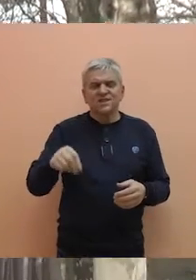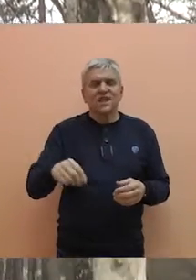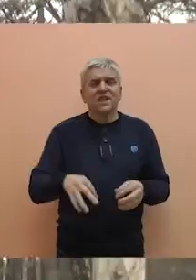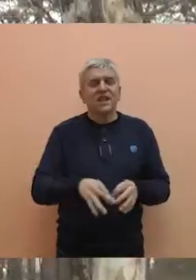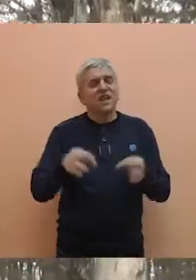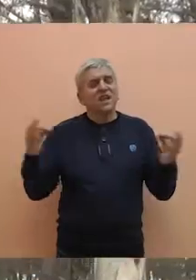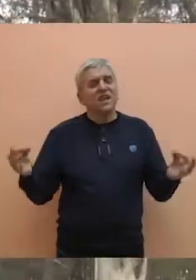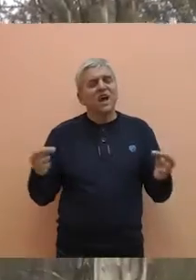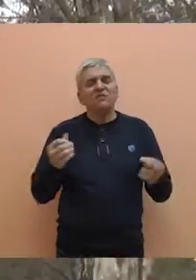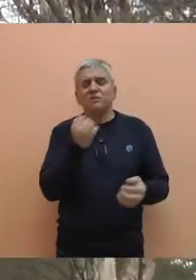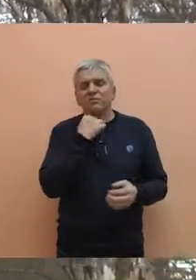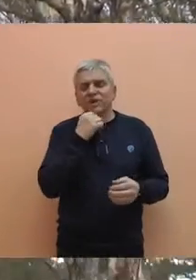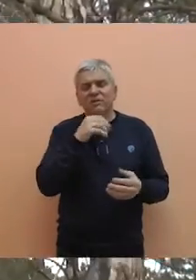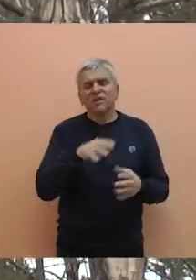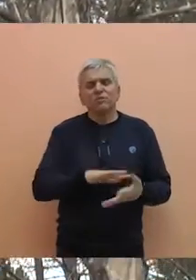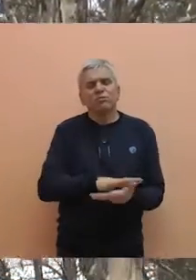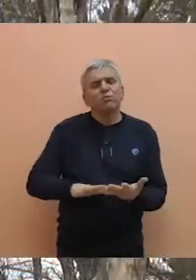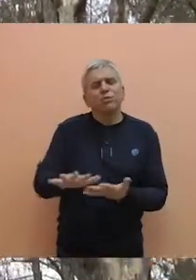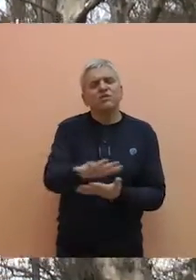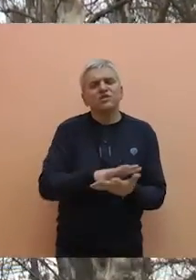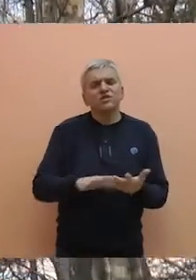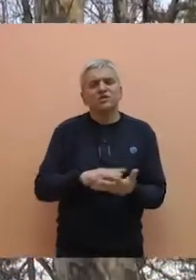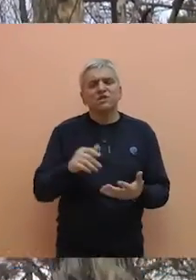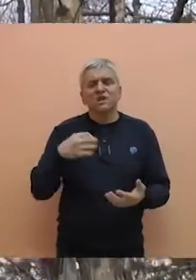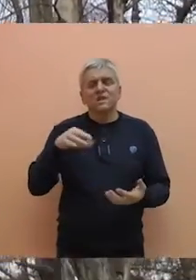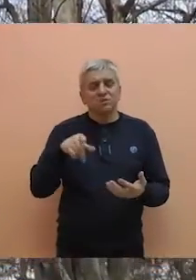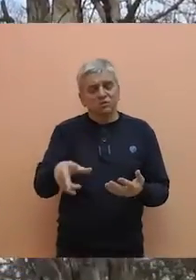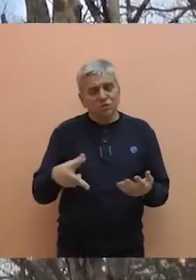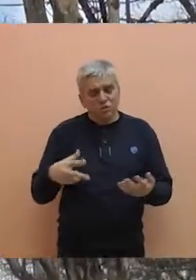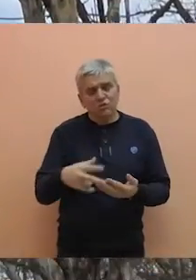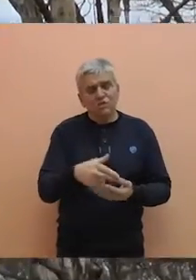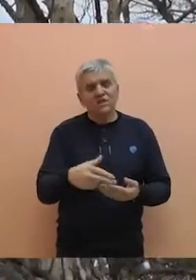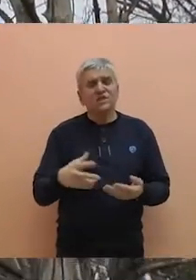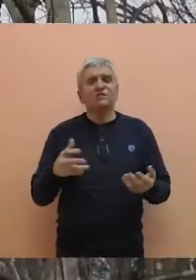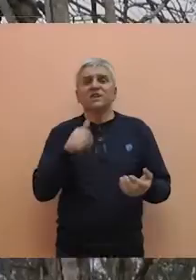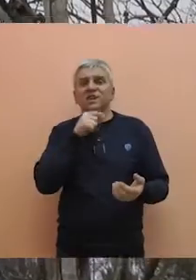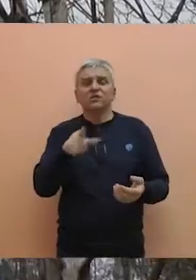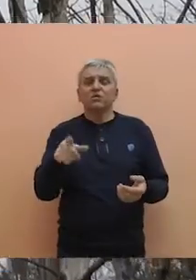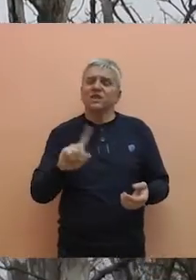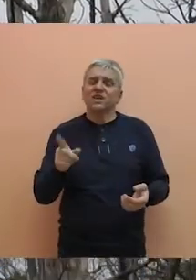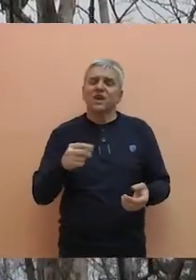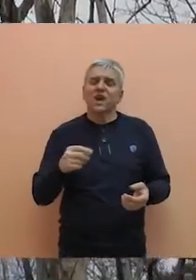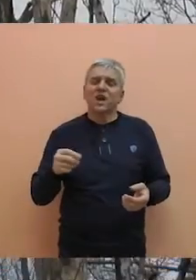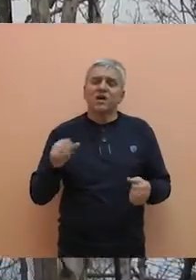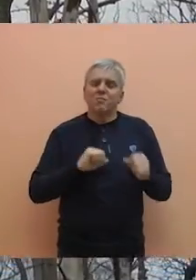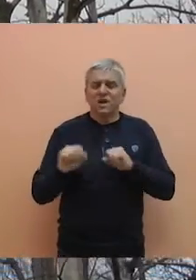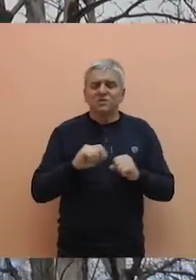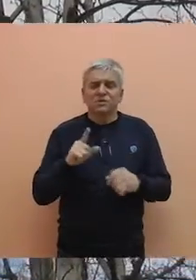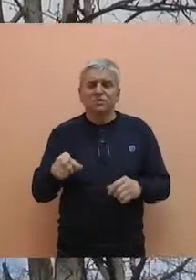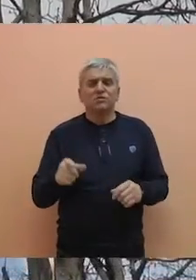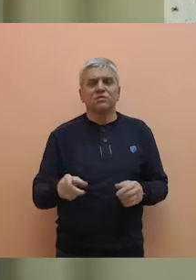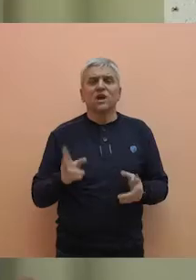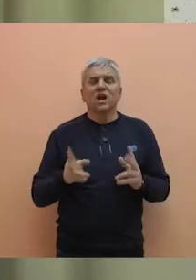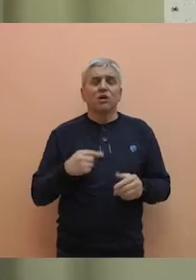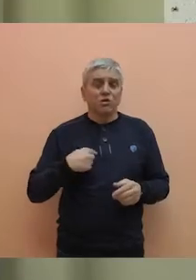privatnim površinama, što dodatno otežava posao, jer je samo uklanjanje i orezivanje nebezbedno i za radnike i građane i njihove